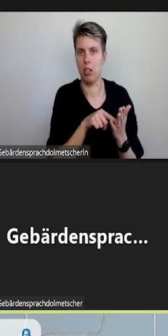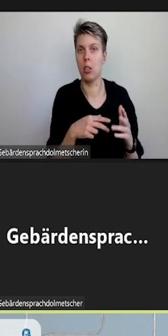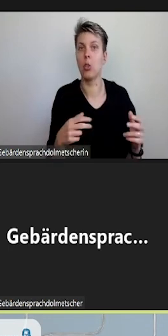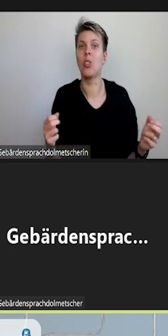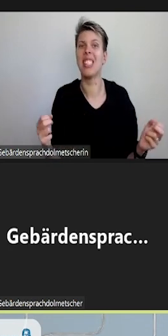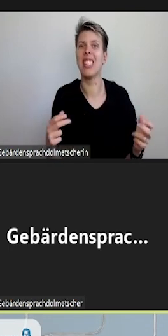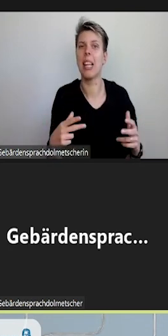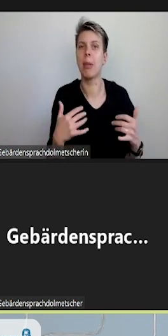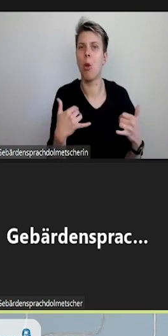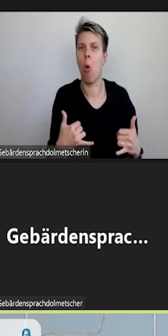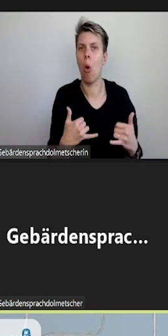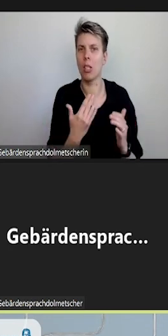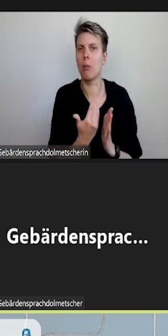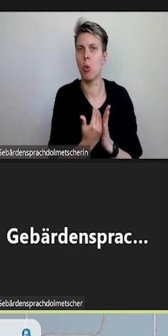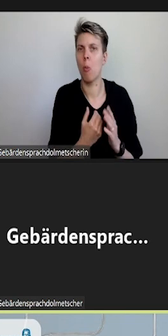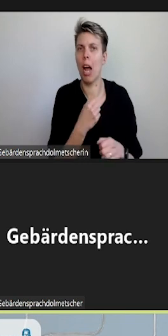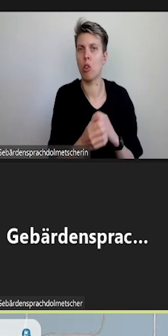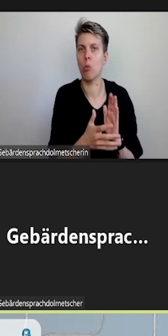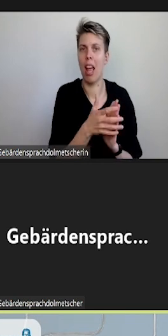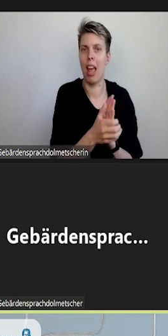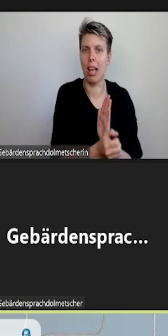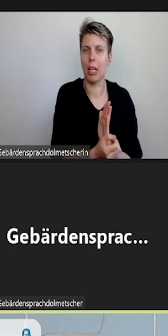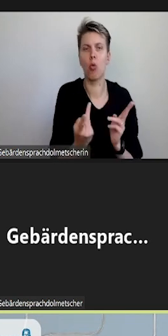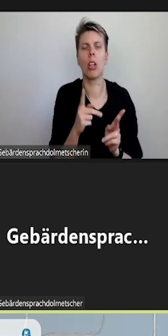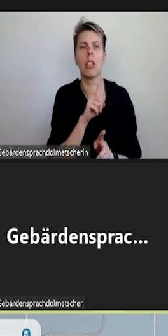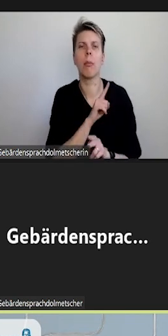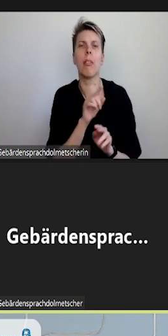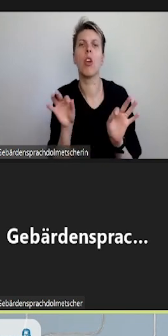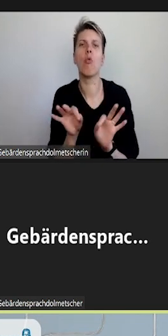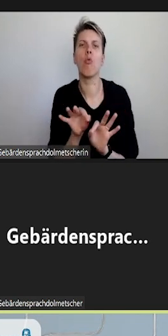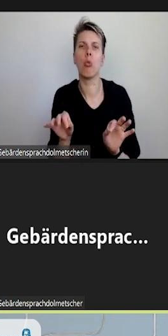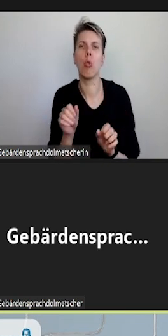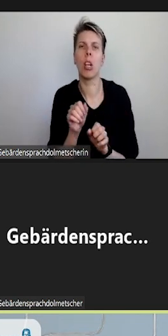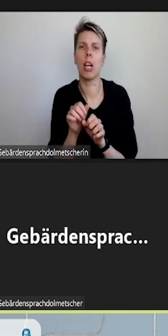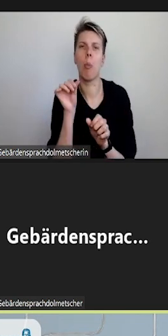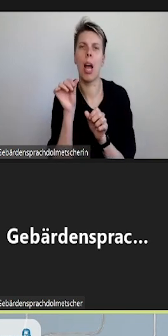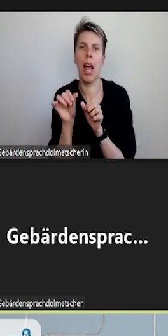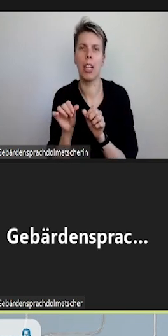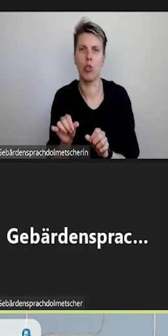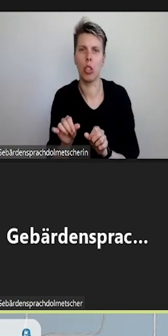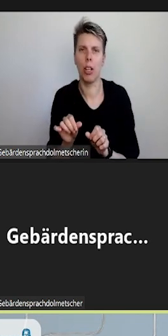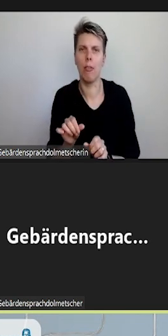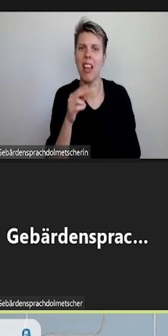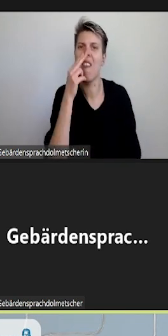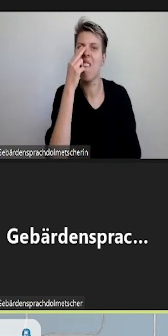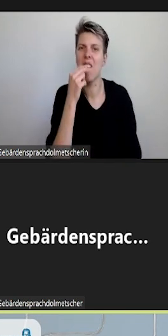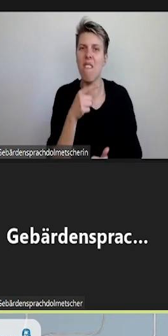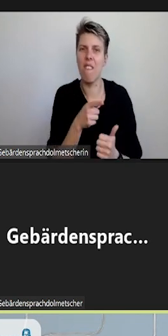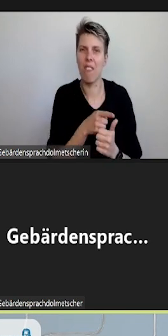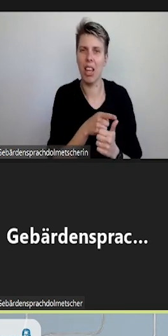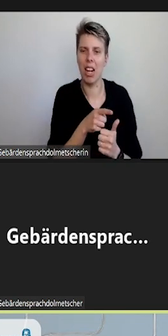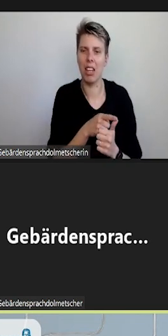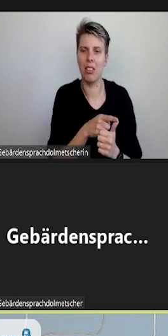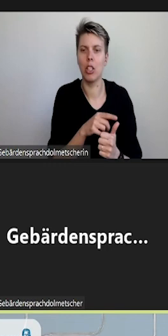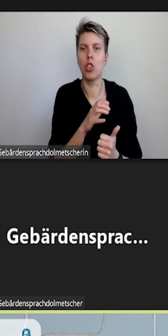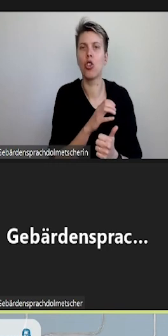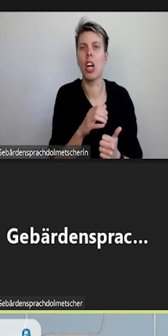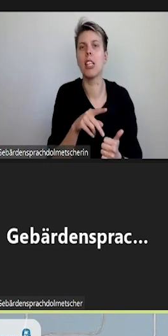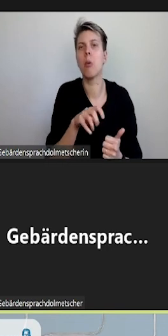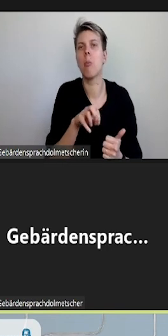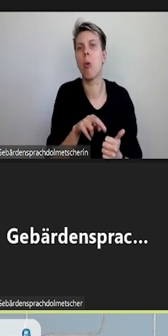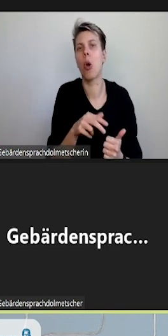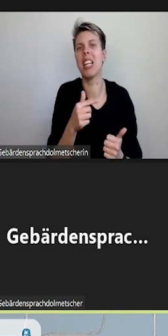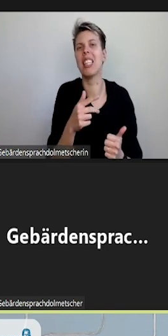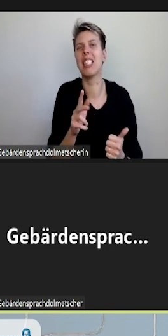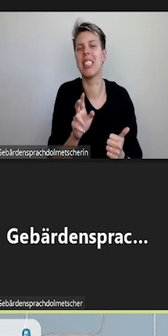beziehungsweise die man in den Optionen auch anders einstellen kann, wenn man das möchte. Das sind die Fehler Chars per Title, also